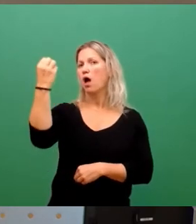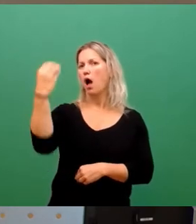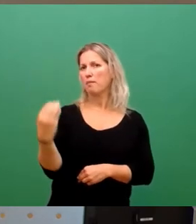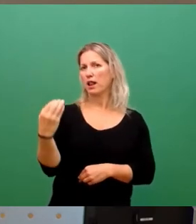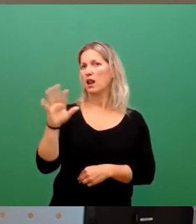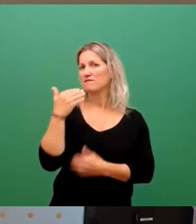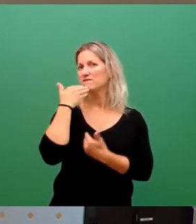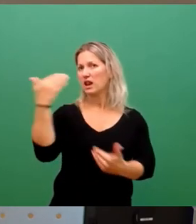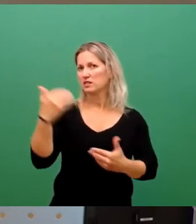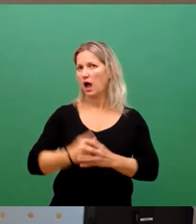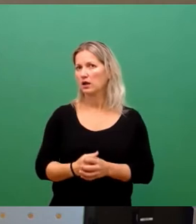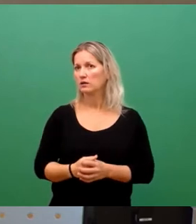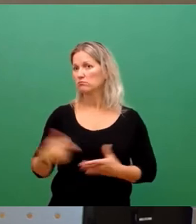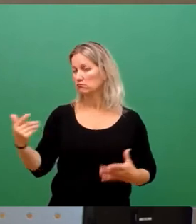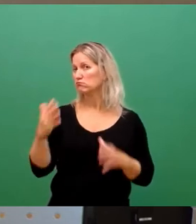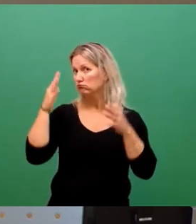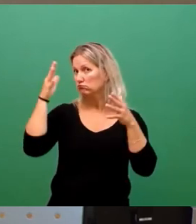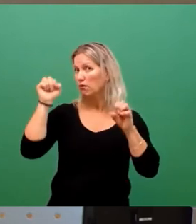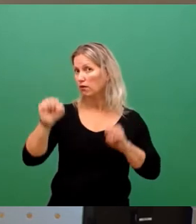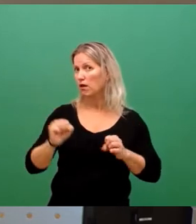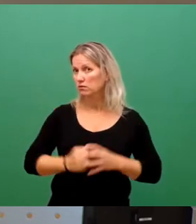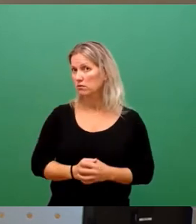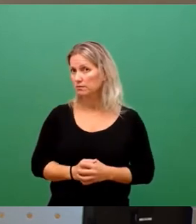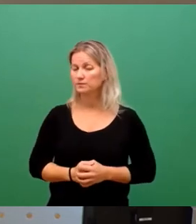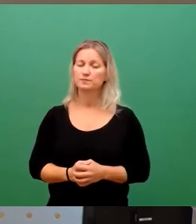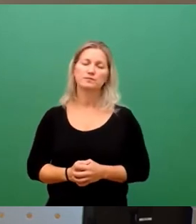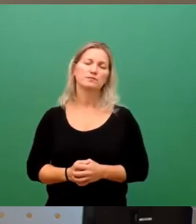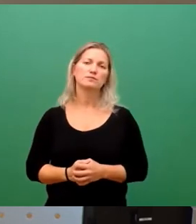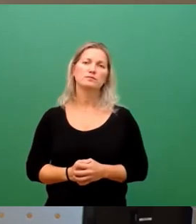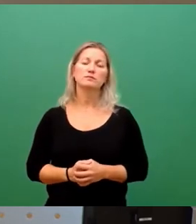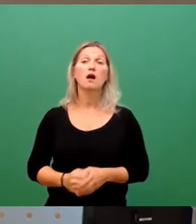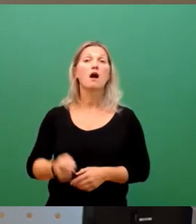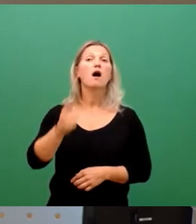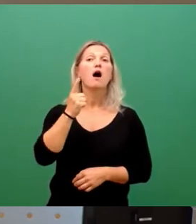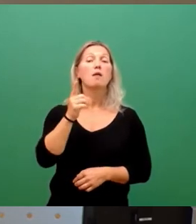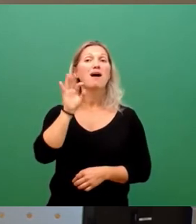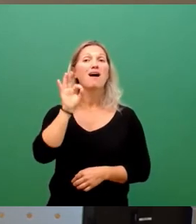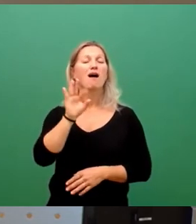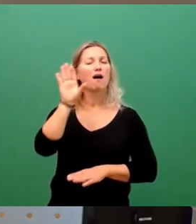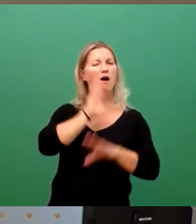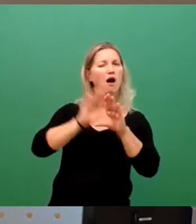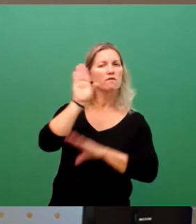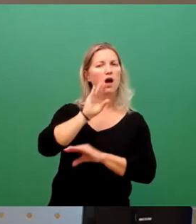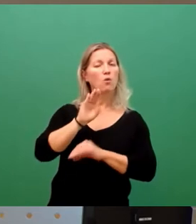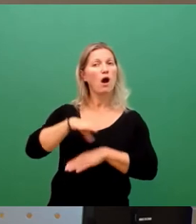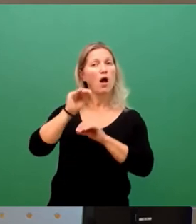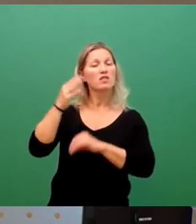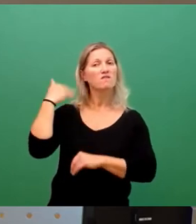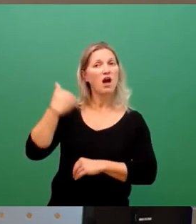sind nun, ja da können Sie klatschen. Was sind aber die zentralen Erfahrungen seit Februar 2022?